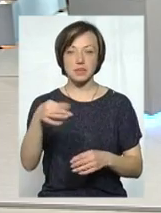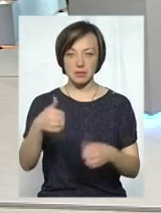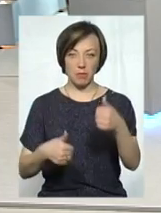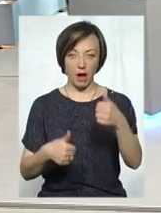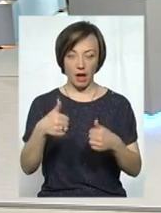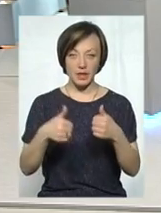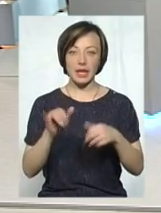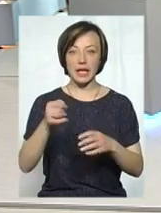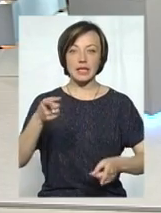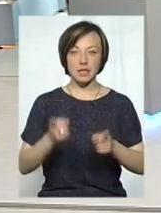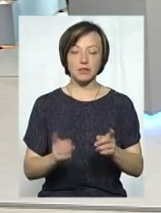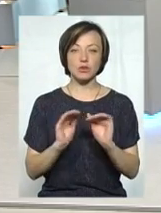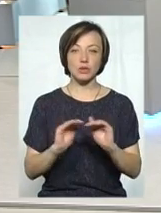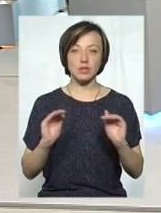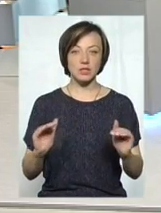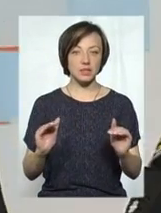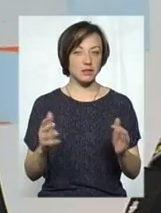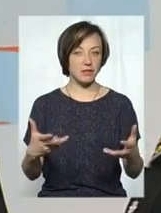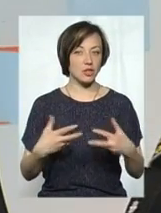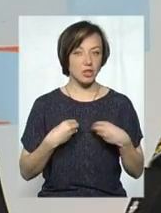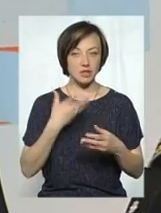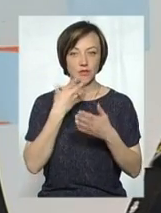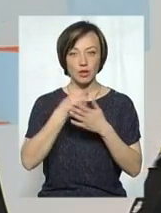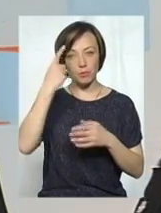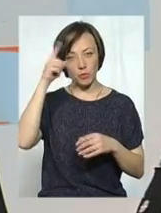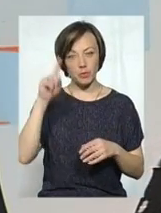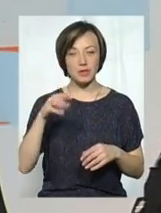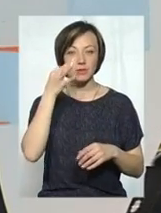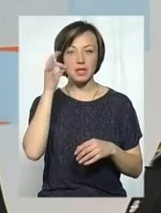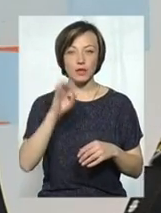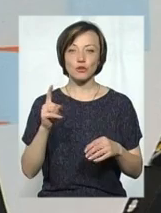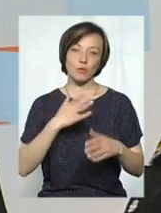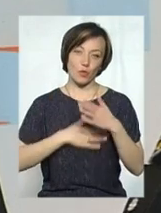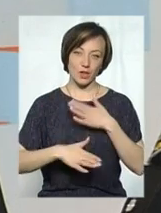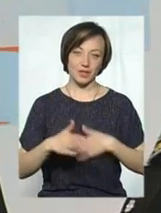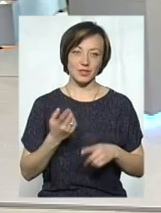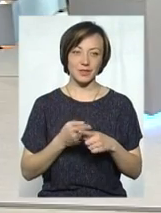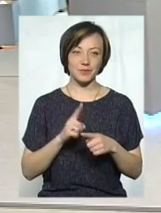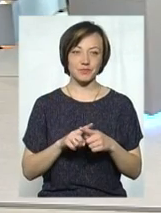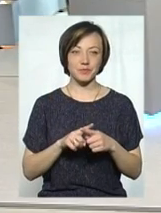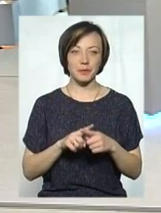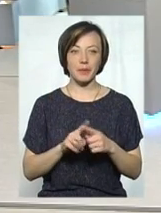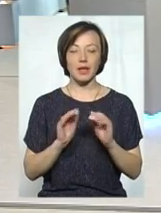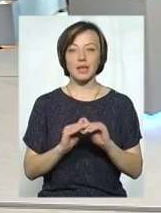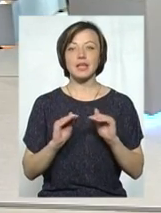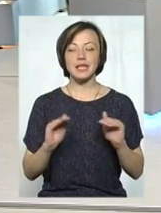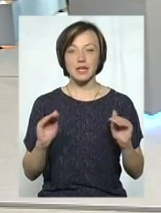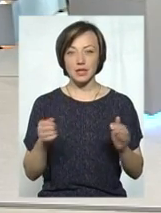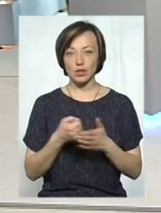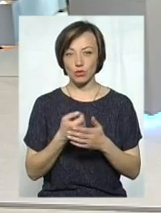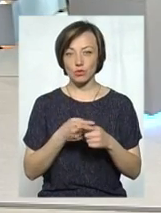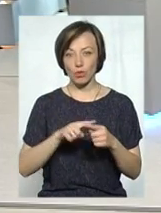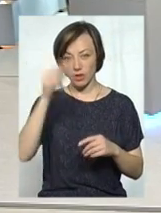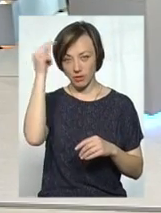змаганнях. І дійсно дітки вражали своїми вміннями і знаннями, що не може не потішити. То діти, я так розумію, до цього